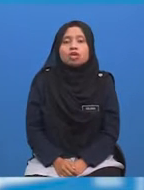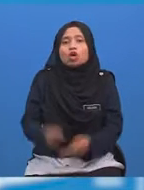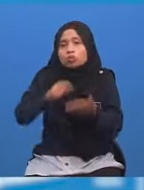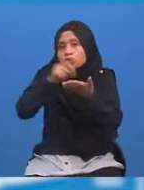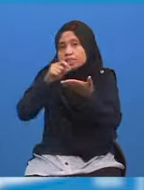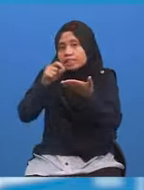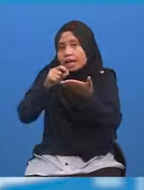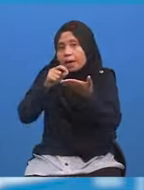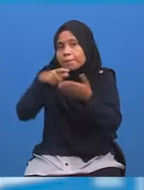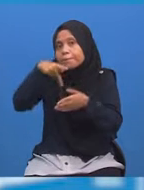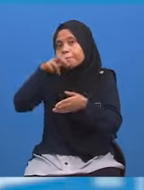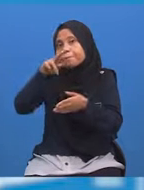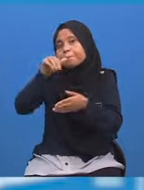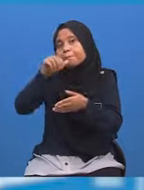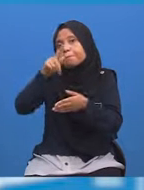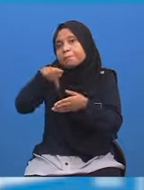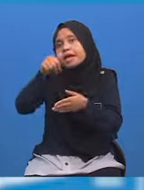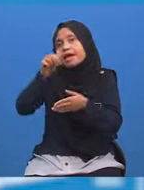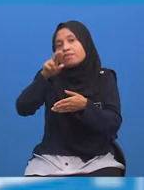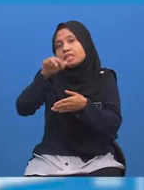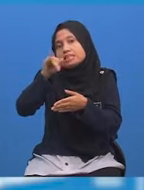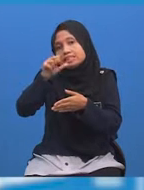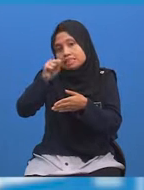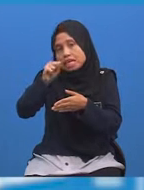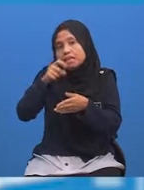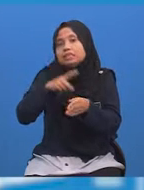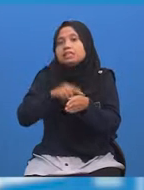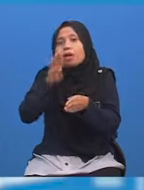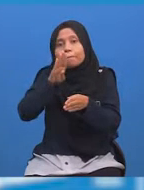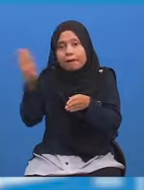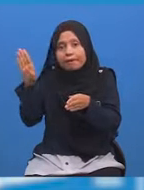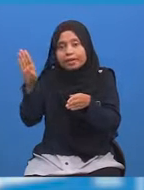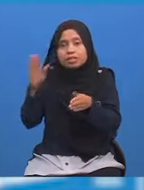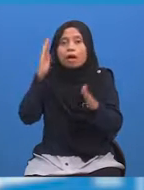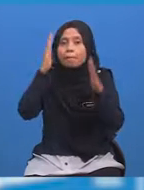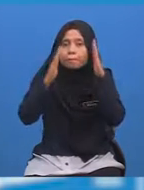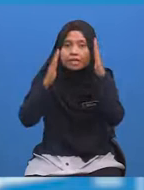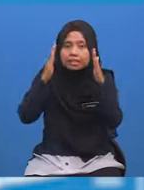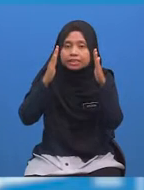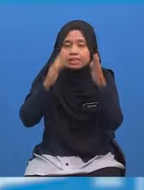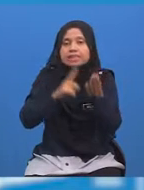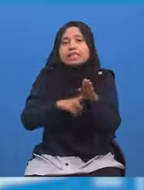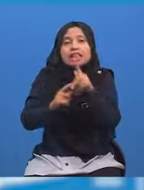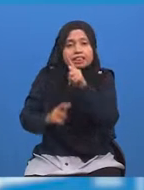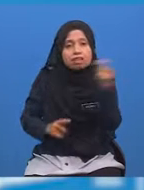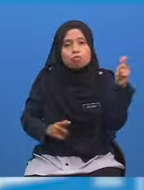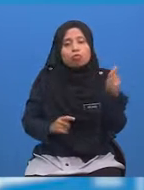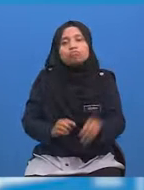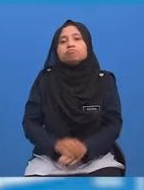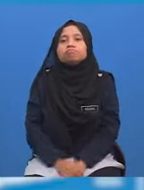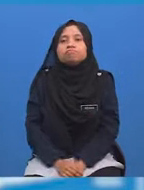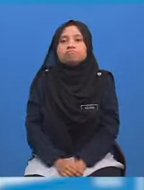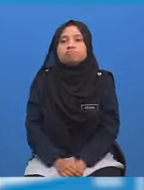Tuliskan Paris pada bahagian barat Dan Malaysia pada bahagian timur